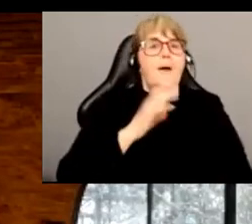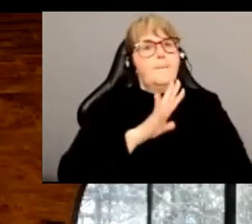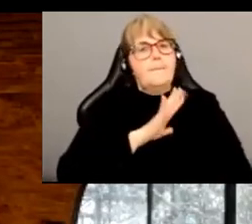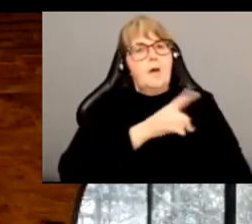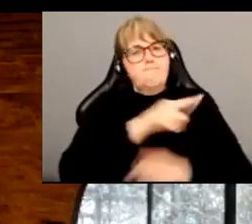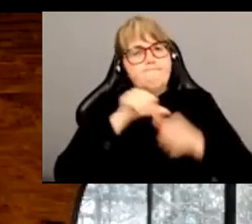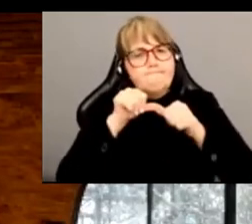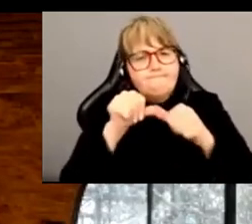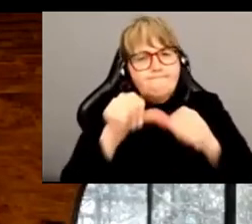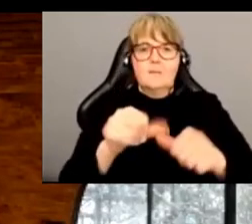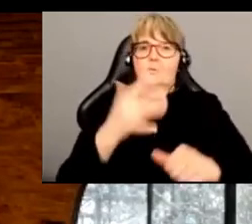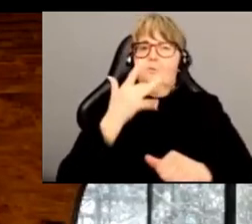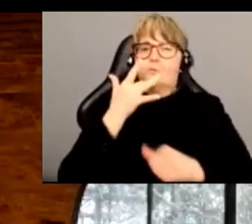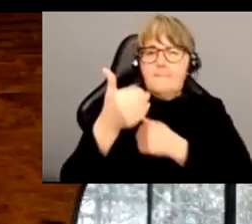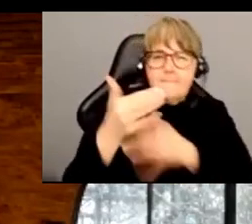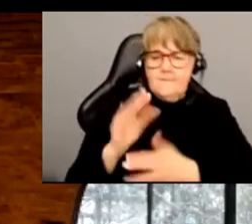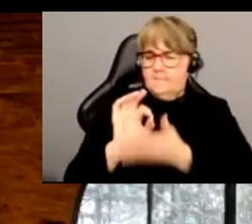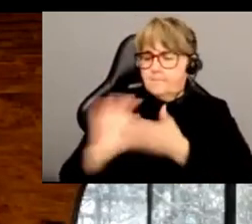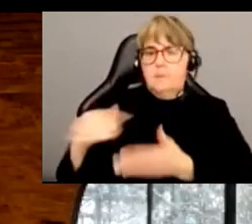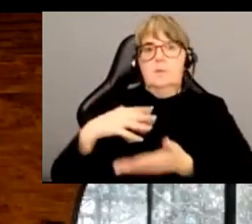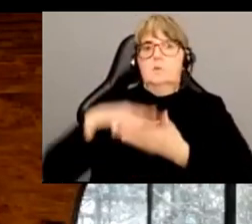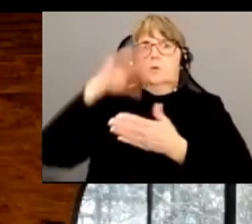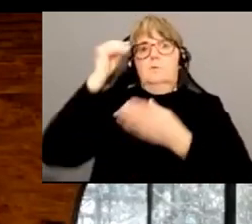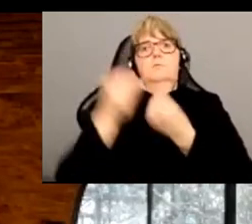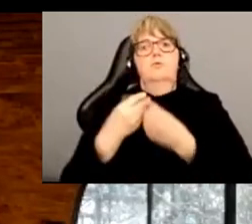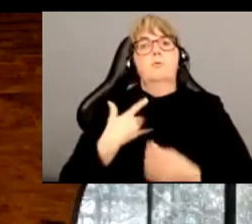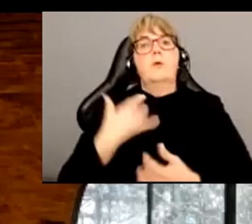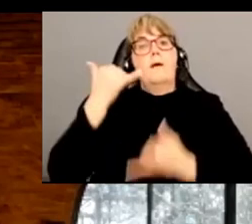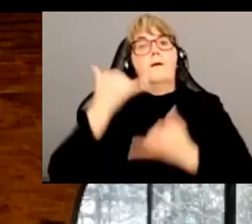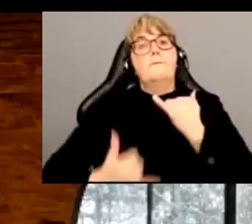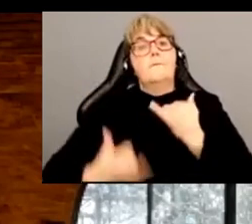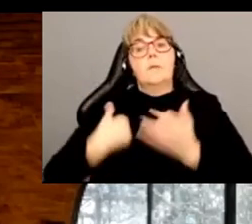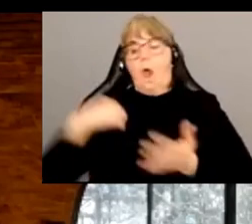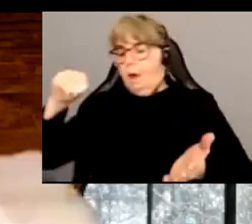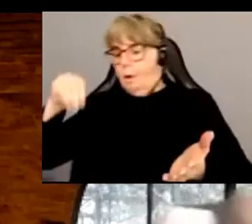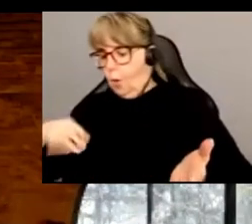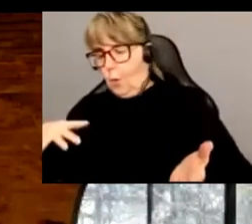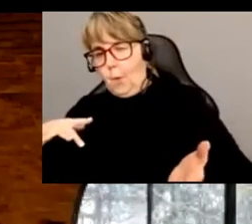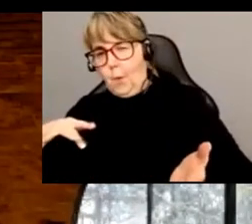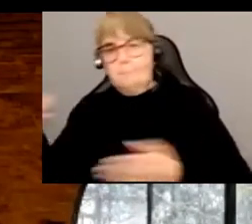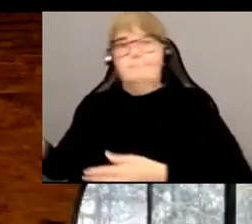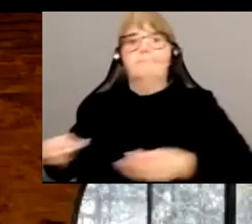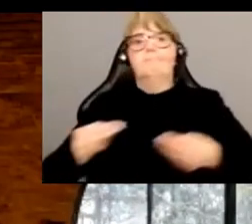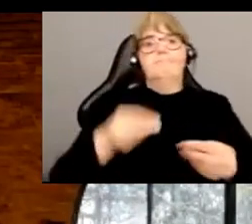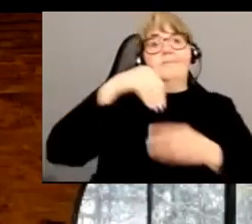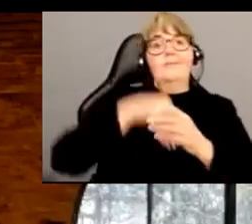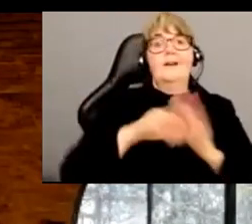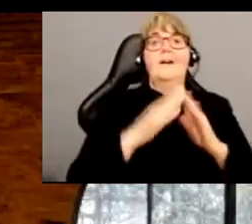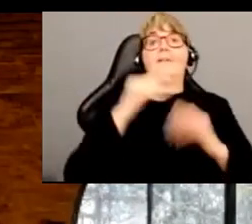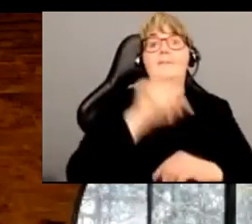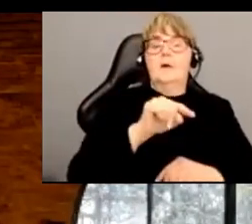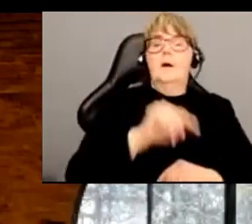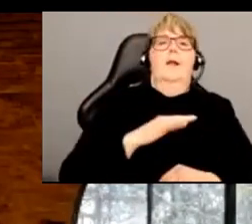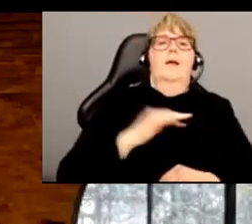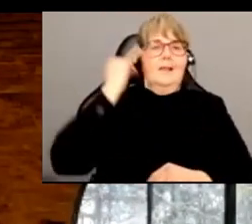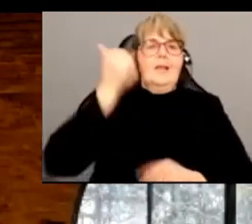son niveau de persévérance, de perfectionnisme, j'ai beaucoup appris de ça et la version finale que vous pouvez lire est vraiment beaucoup plus satisfaisante, je trouve, et je